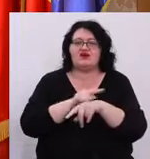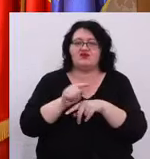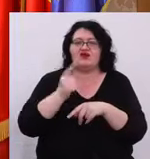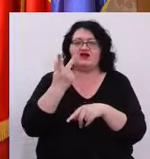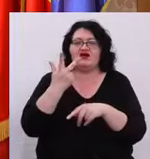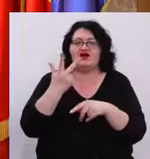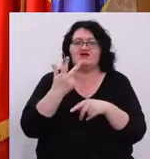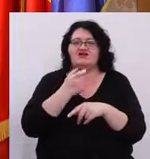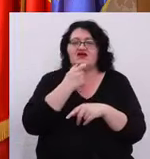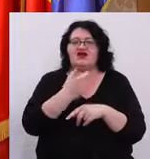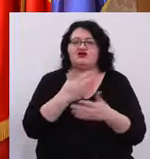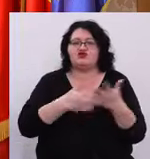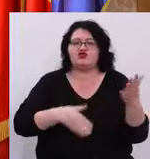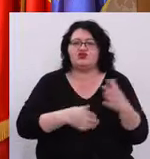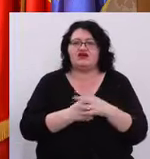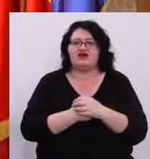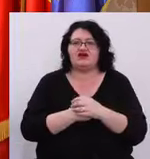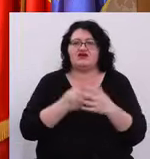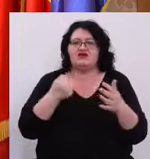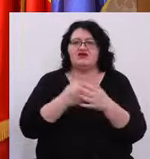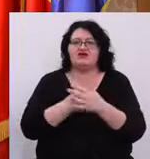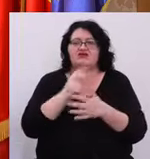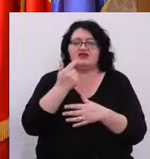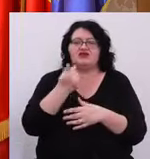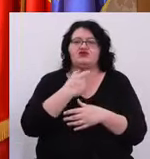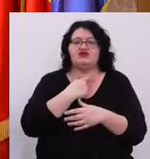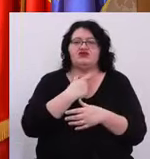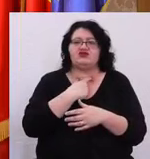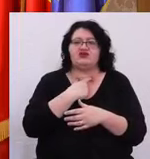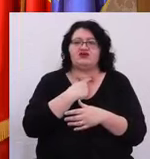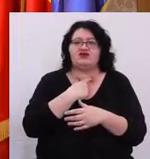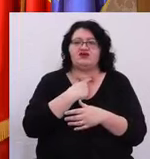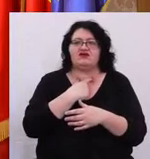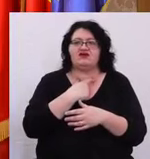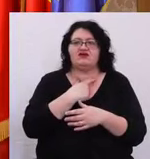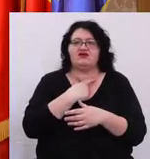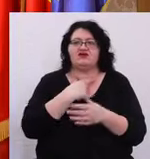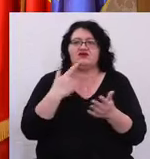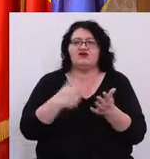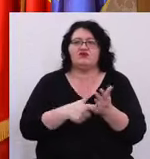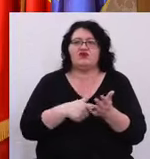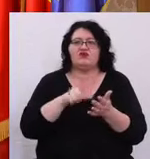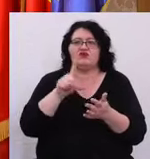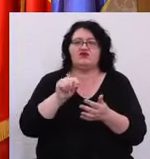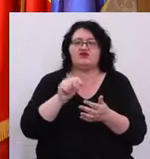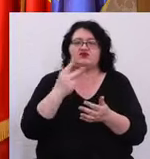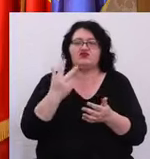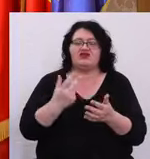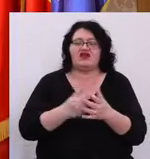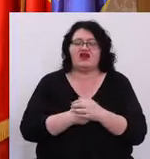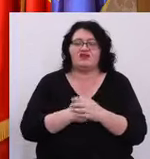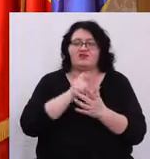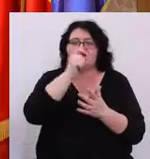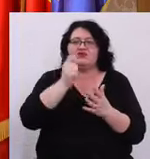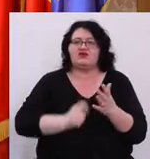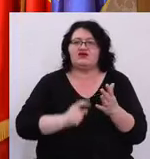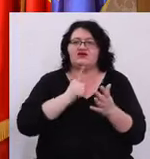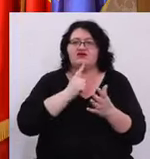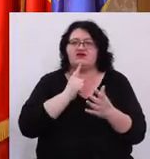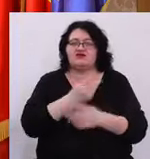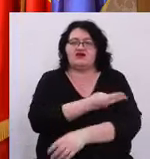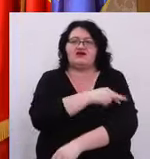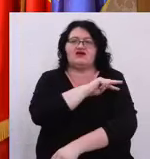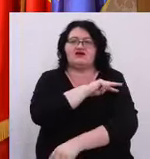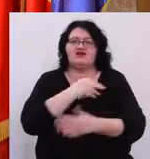a 3 ani și jumătate până în 31 decembrie 2023. Proiectul se numește Fi